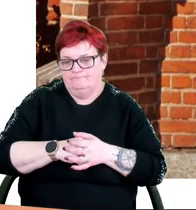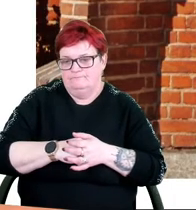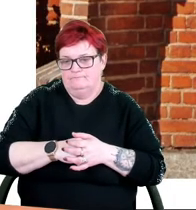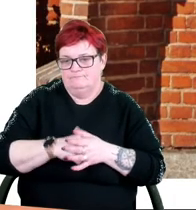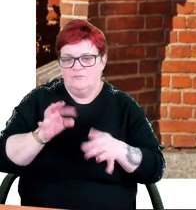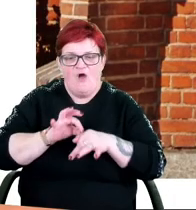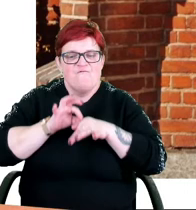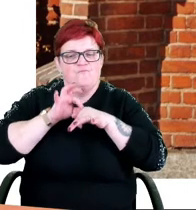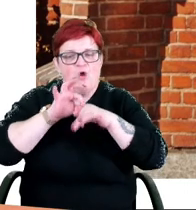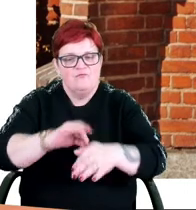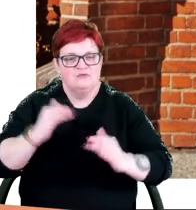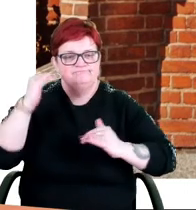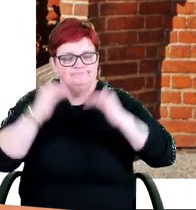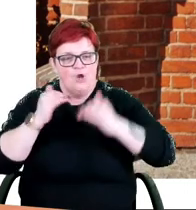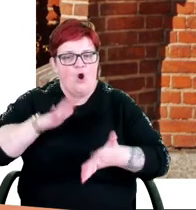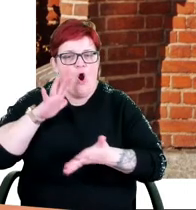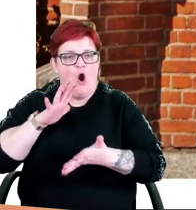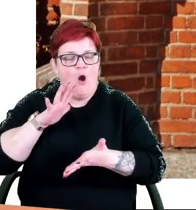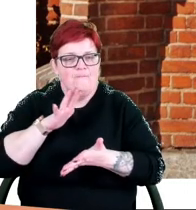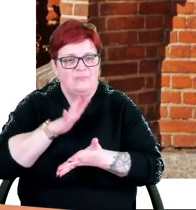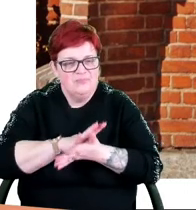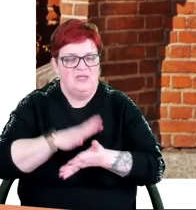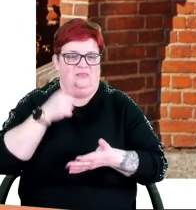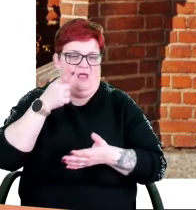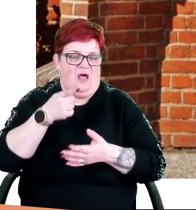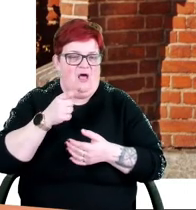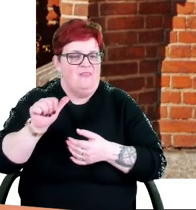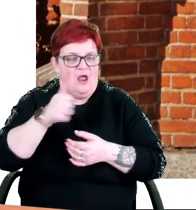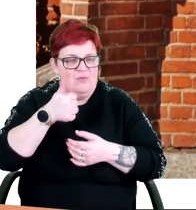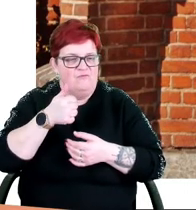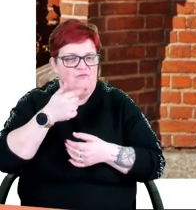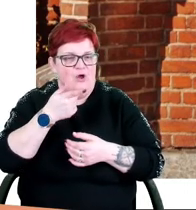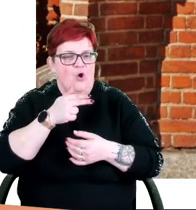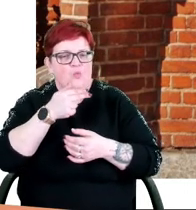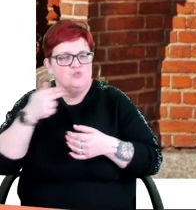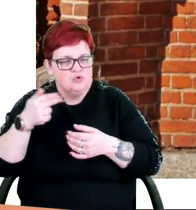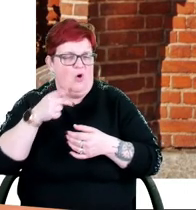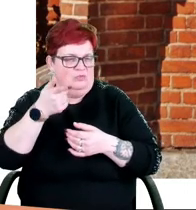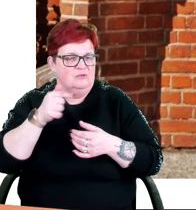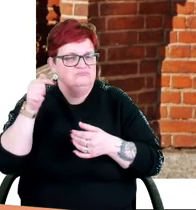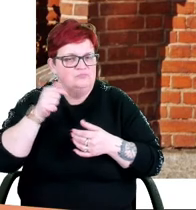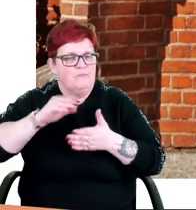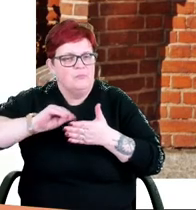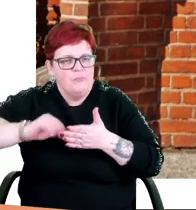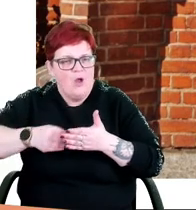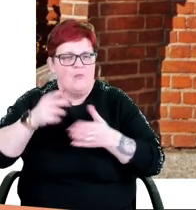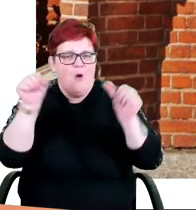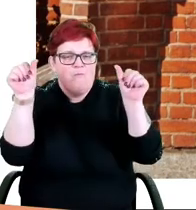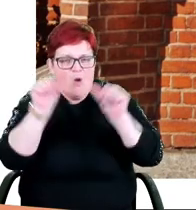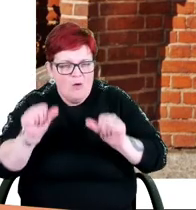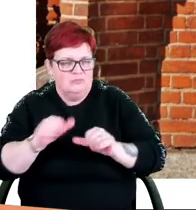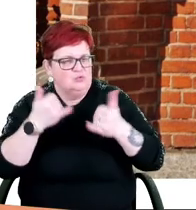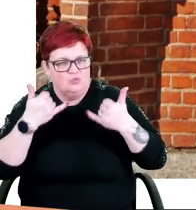Wprowadzono zasadę opiniowania z odpowiednią komórką urzędu projektów rzeźb, pomników i fontan sytuowanych w